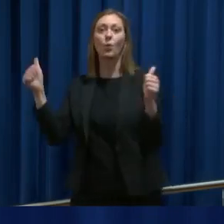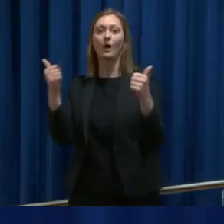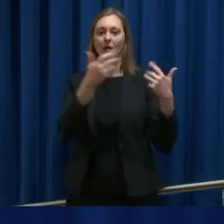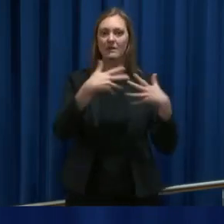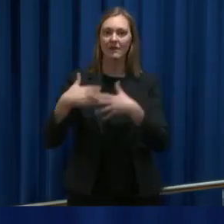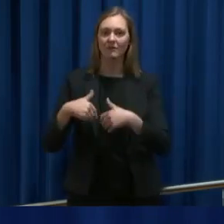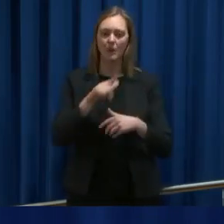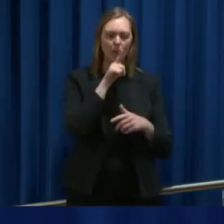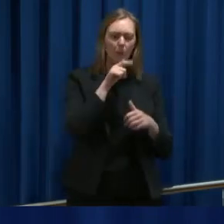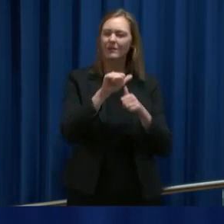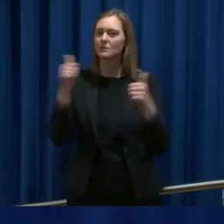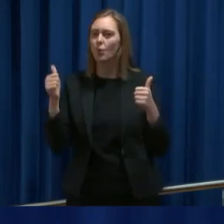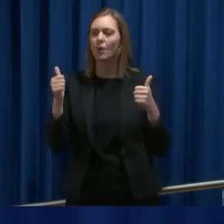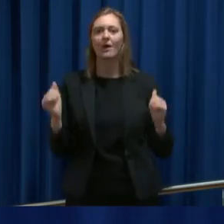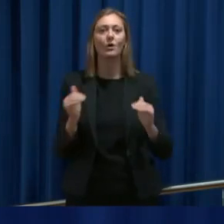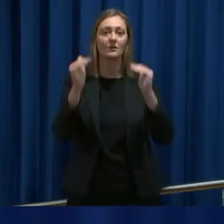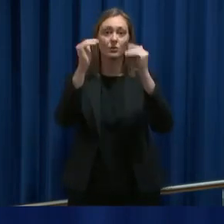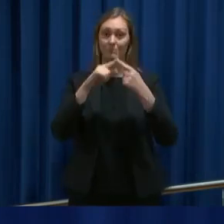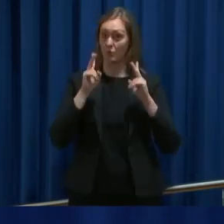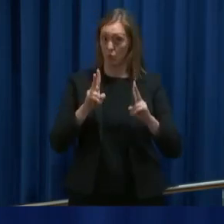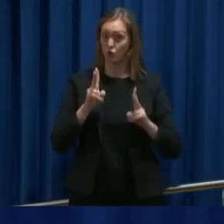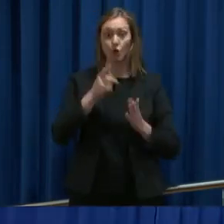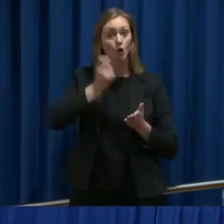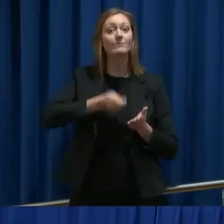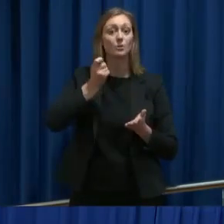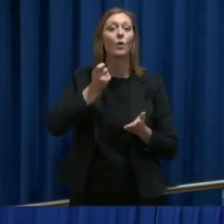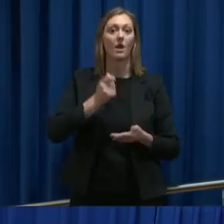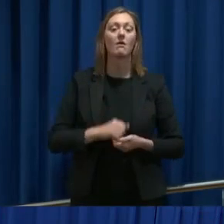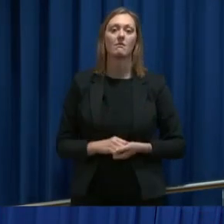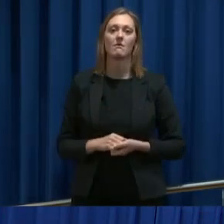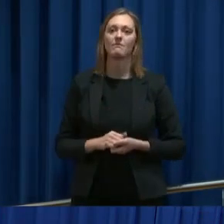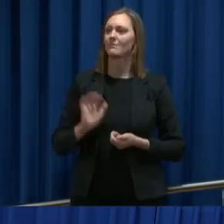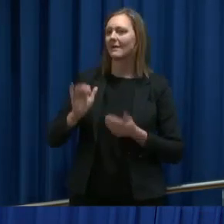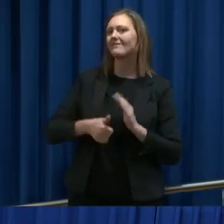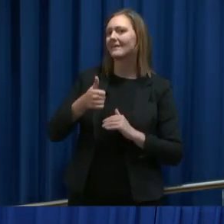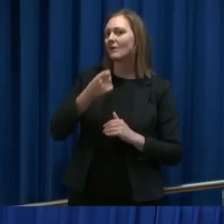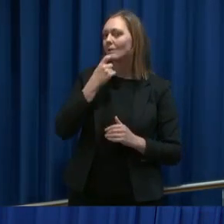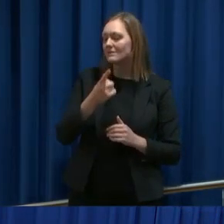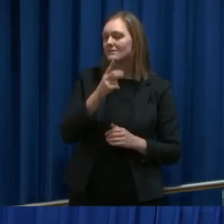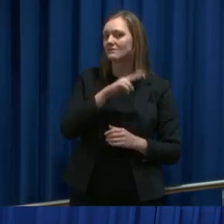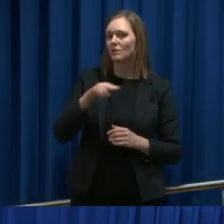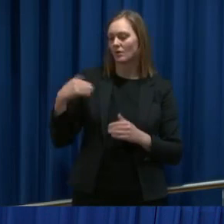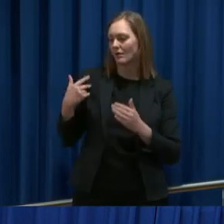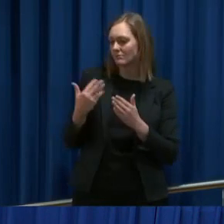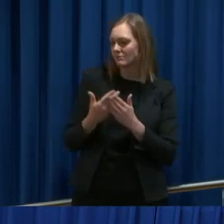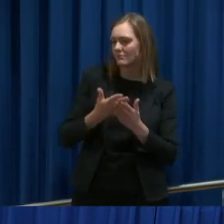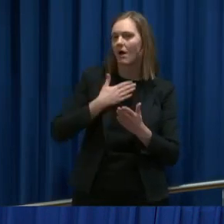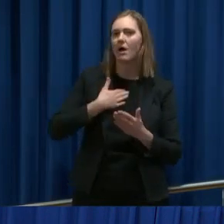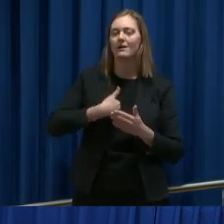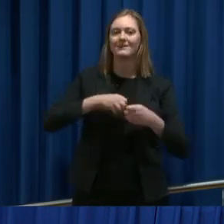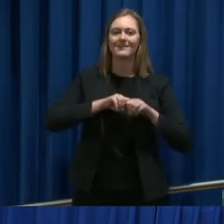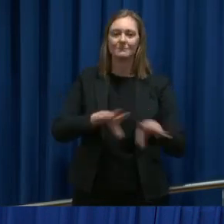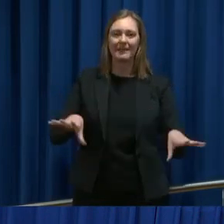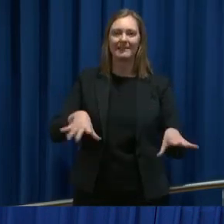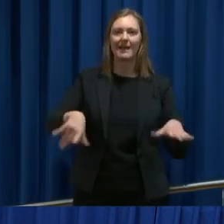organisasjoner, men også for eksempel domstolene. Det er viktig å understreke at Norge har jo hatt en smittevernlovgivning, en